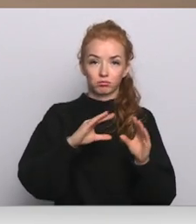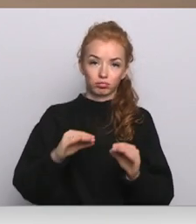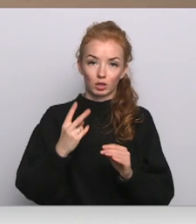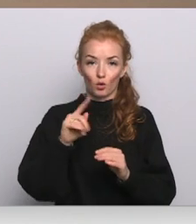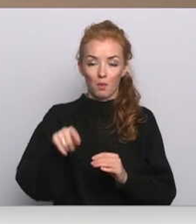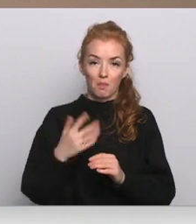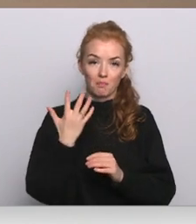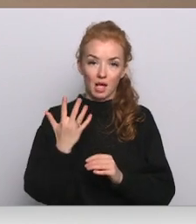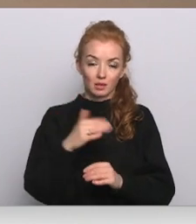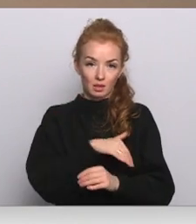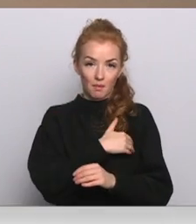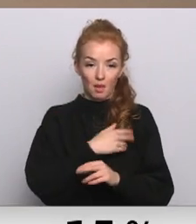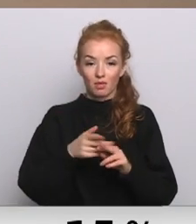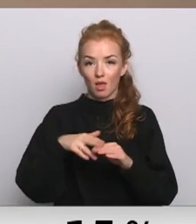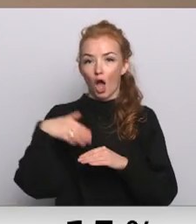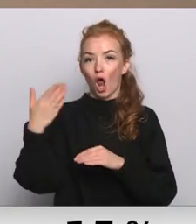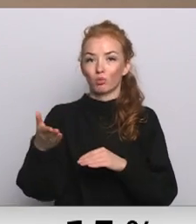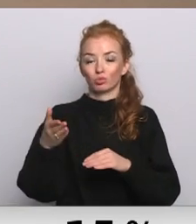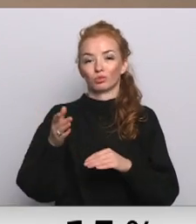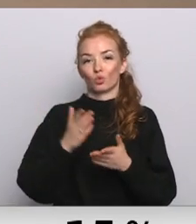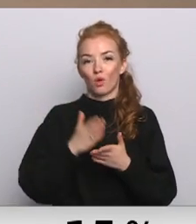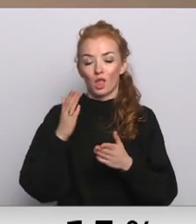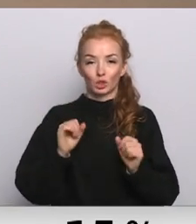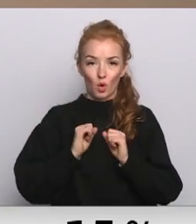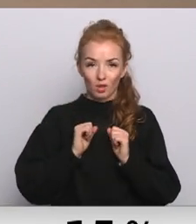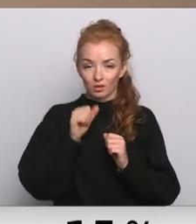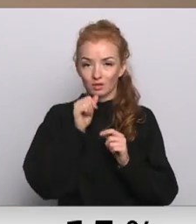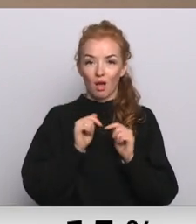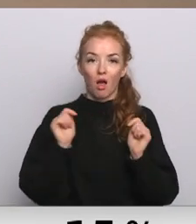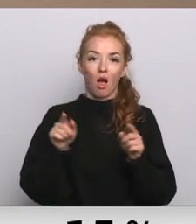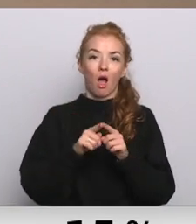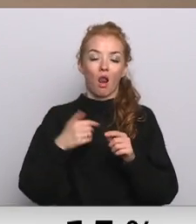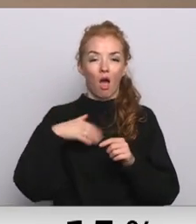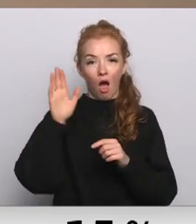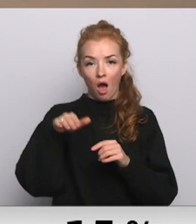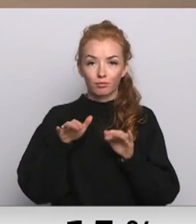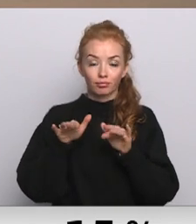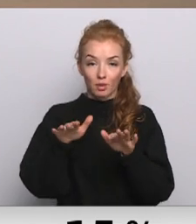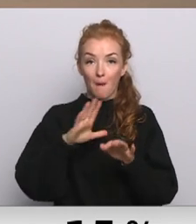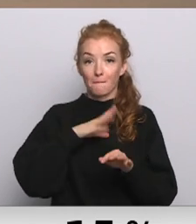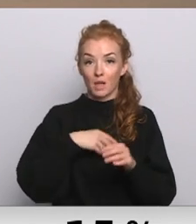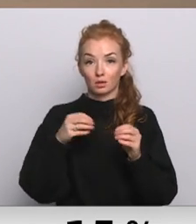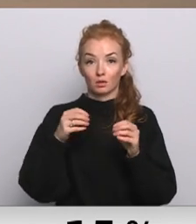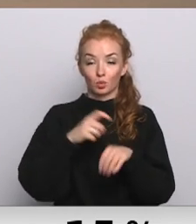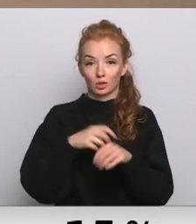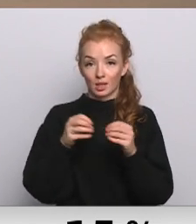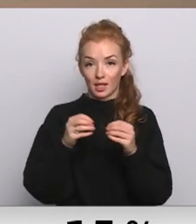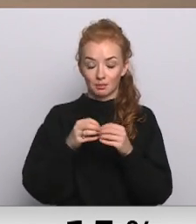grādiem, jo notiek ārpusklases aktivitātes, sporta zāles ir noslogotas. Pēc pulkstens desmitiem,